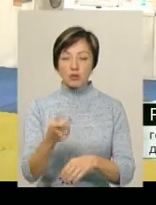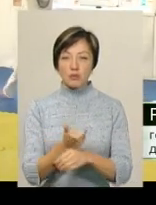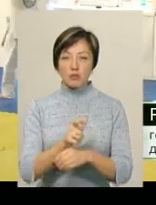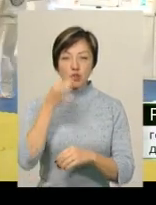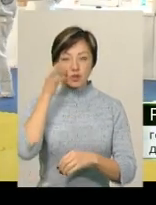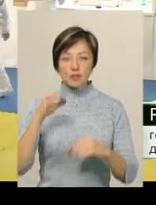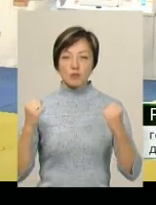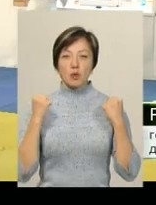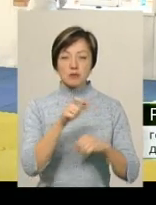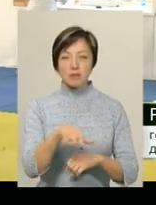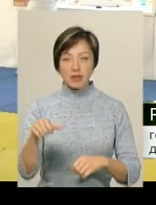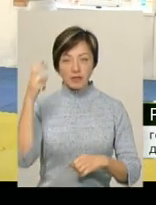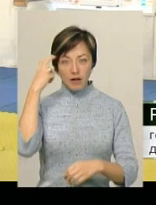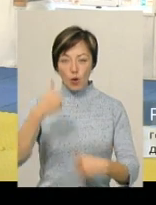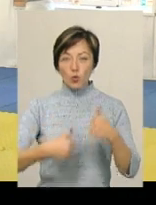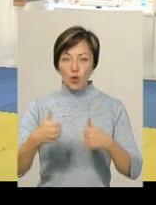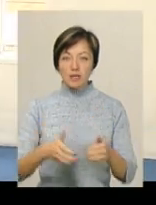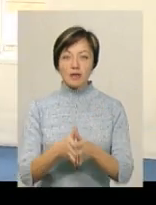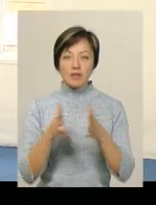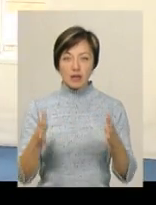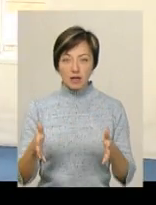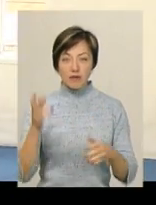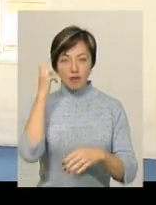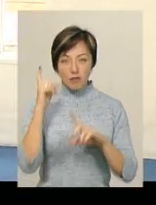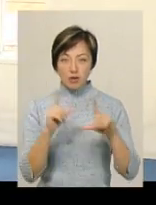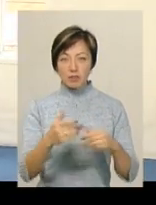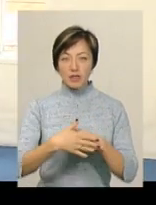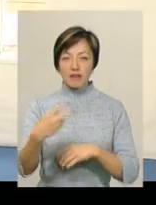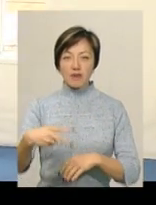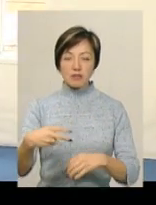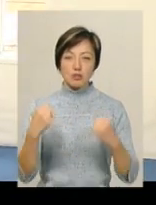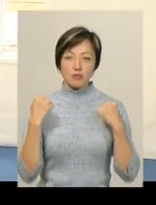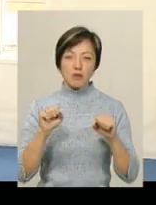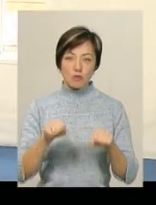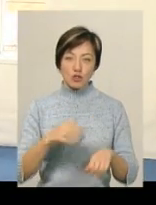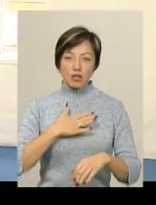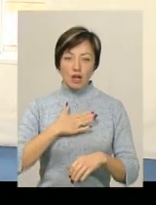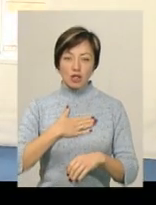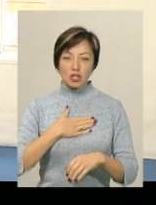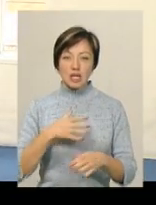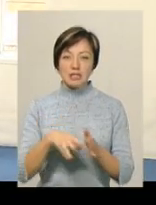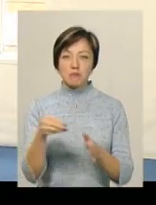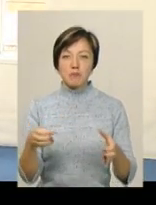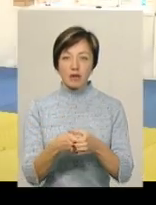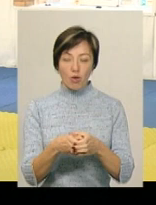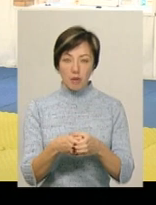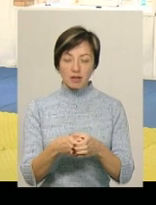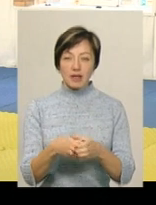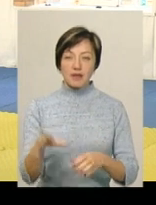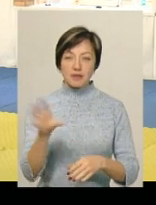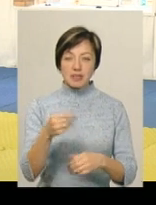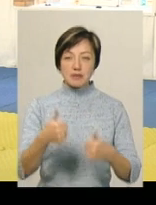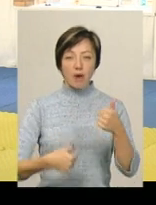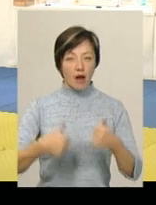досвідчених спортсменів, так як в Києві конкуренція велика. В Києві поїде близько 20 спортсменів. Це, можна сказати, наша збірна команда. Ці всі